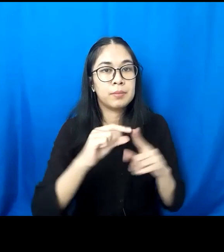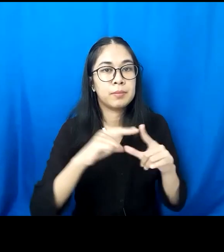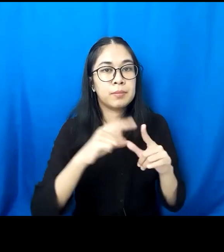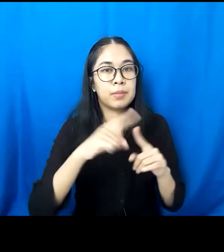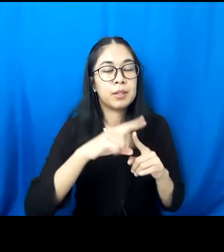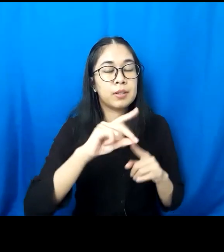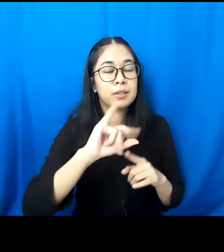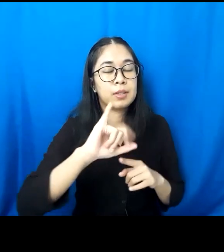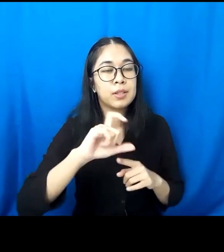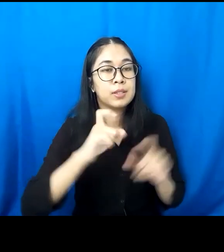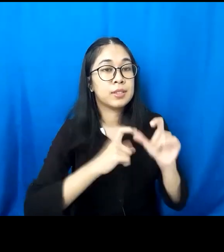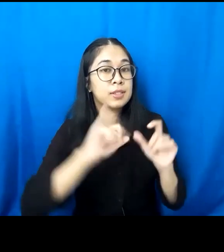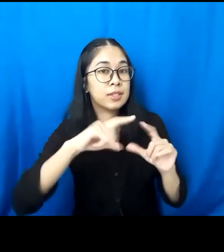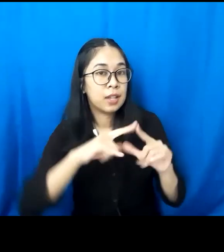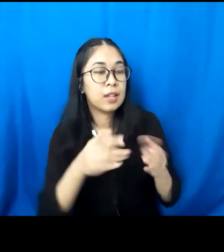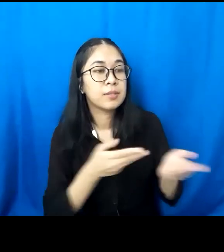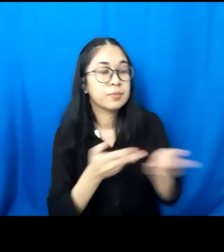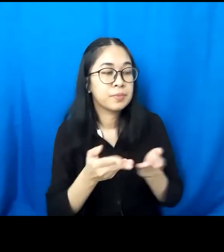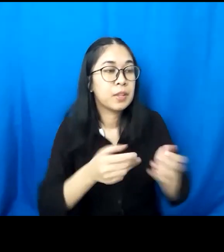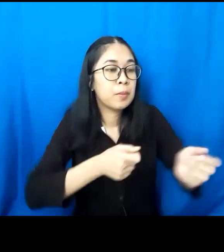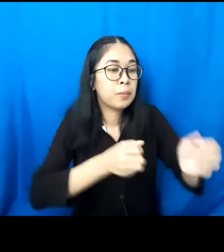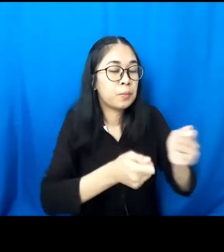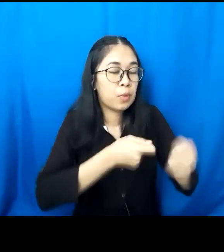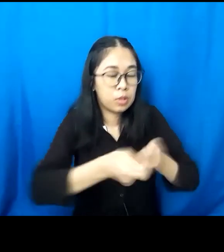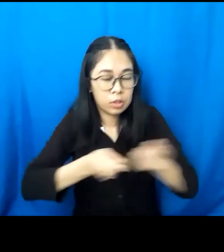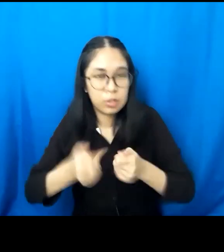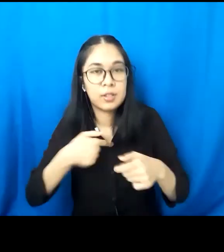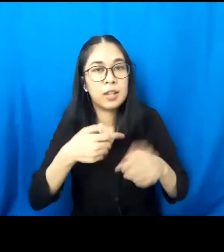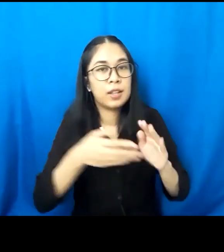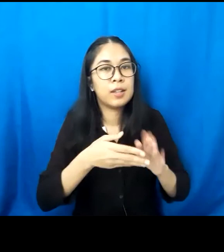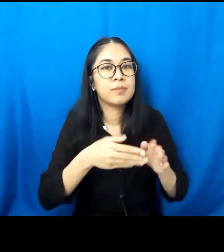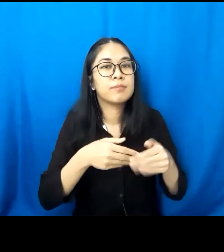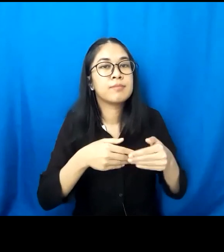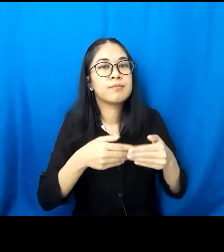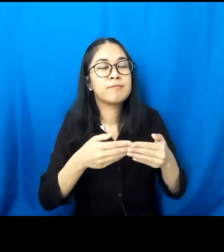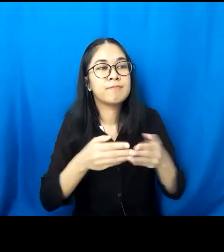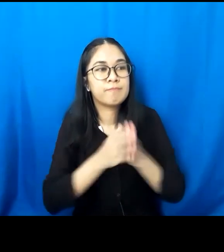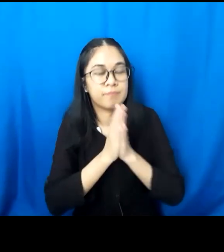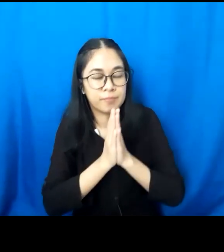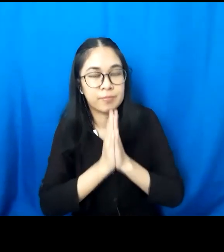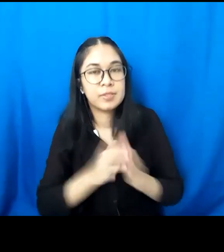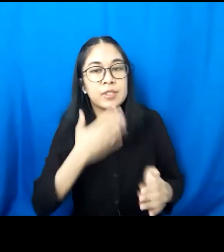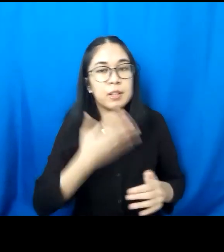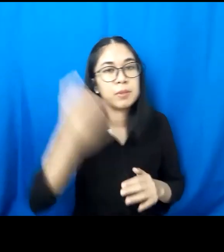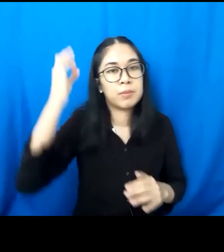dapat mengantarkan dan saya mohon diri pamit dari acara ini terima kasih selamat pagi